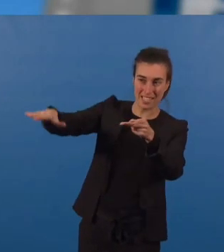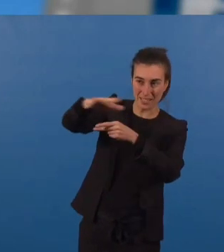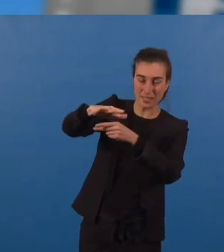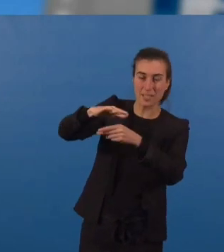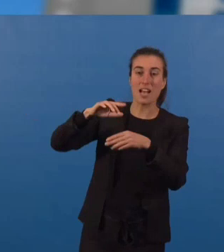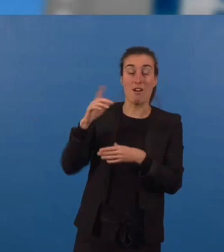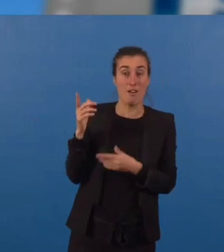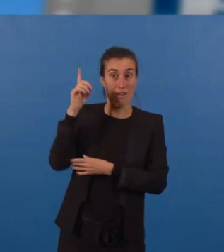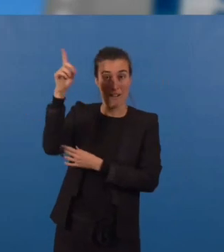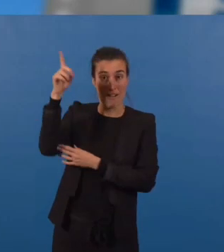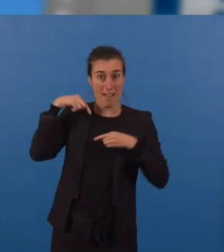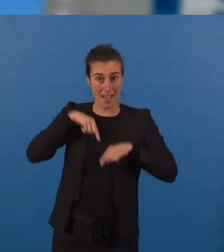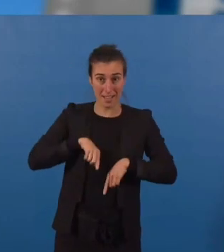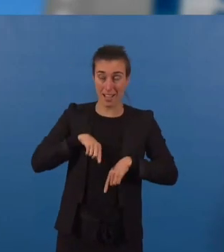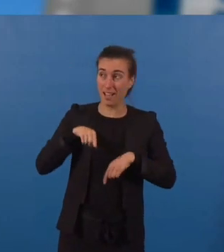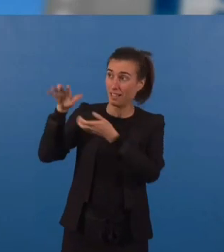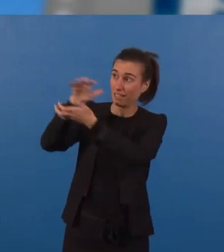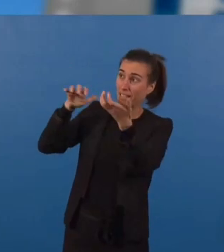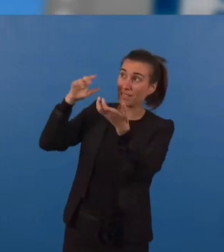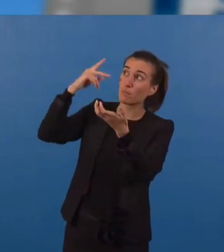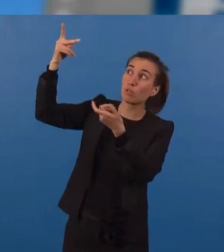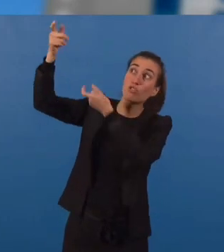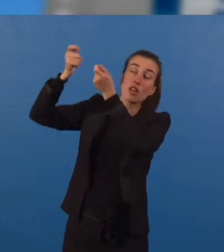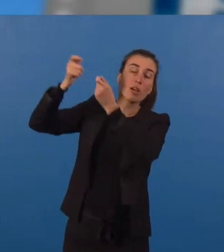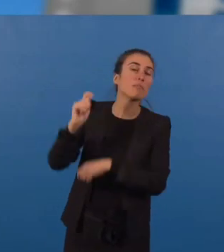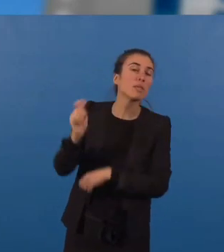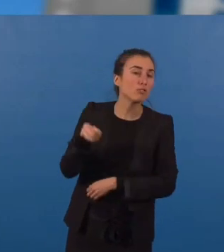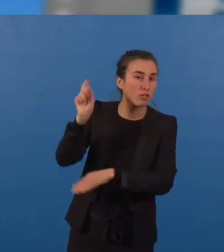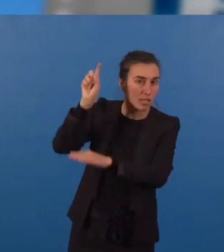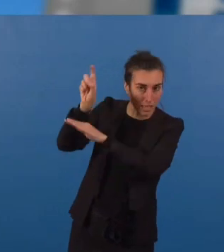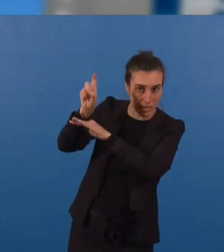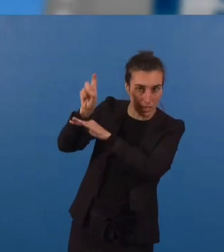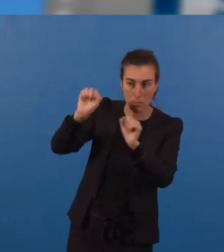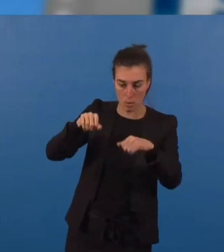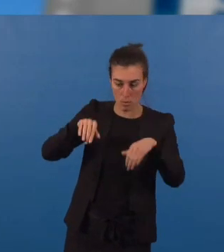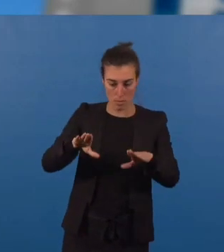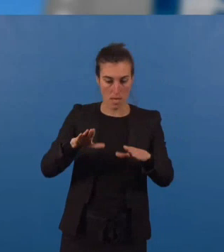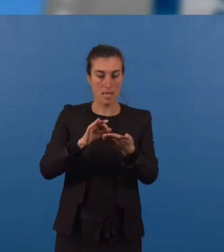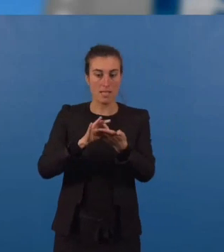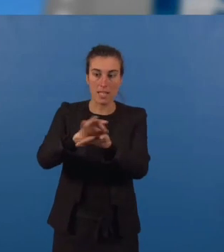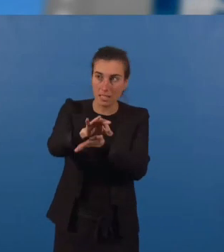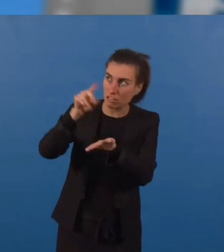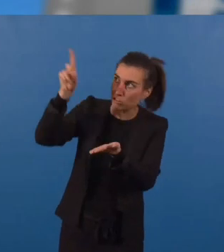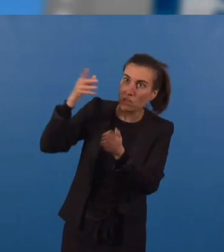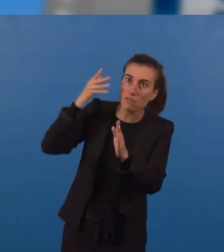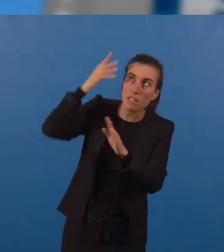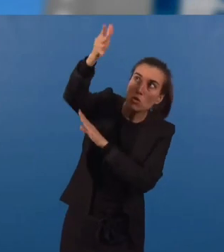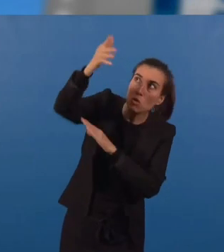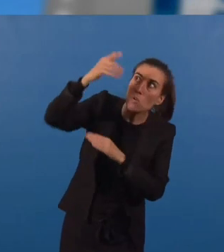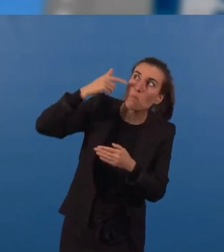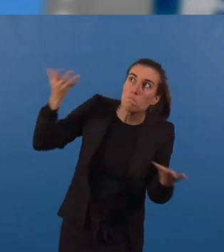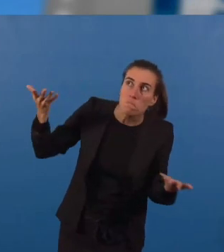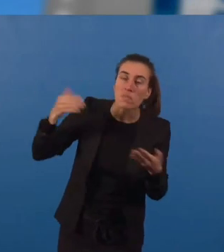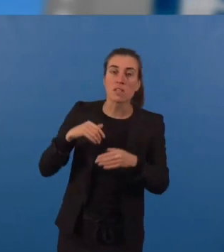évidemment critiquable, mais c'est aussi de vision stratégique dont il manque tant. C'est bien faute d'investissements suffisants